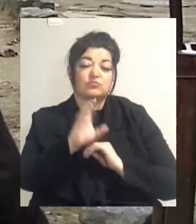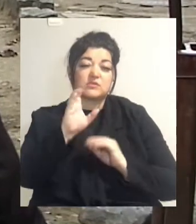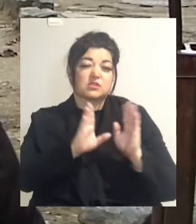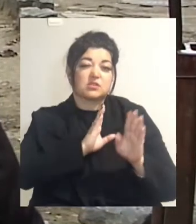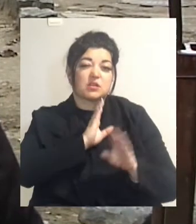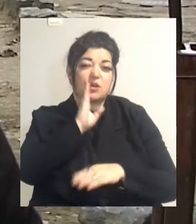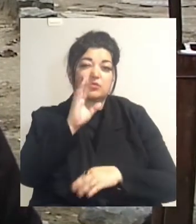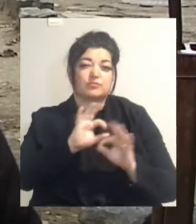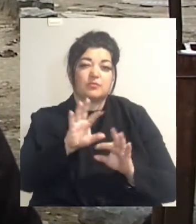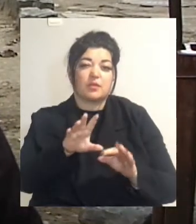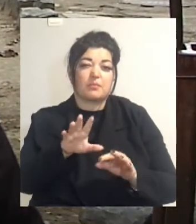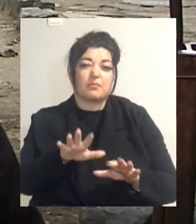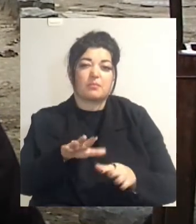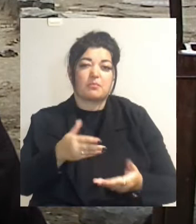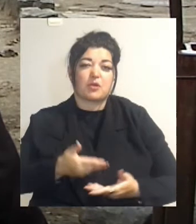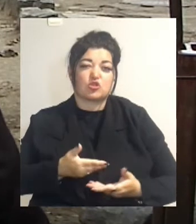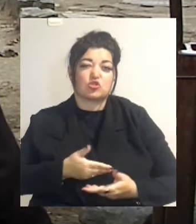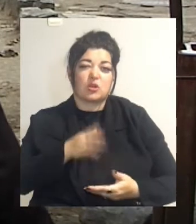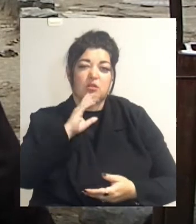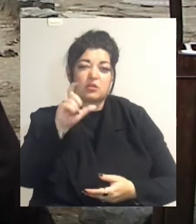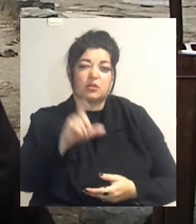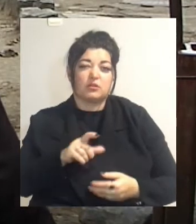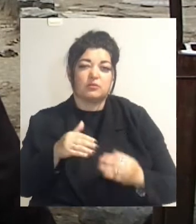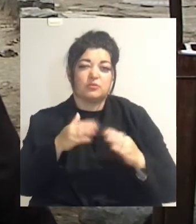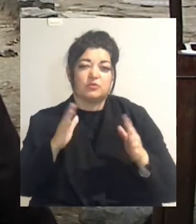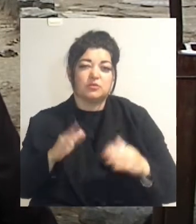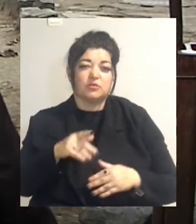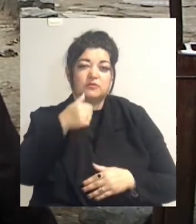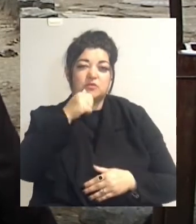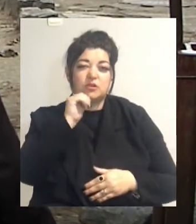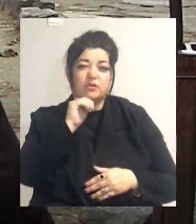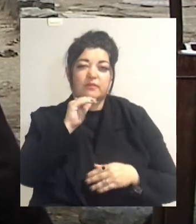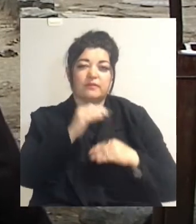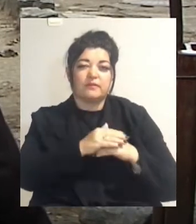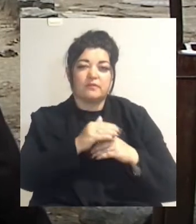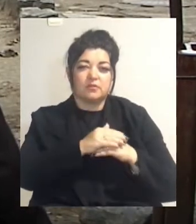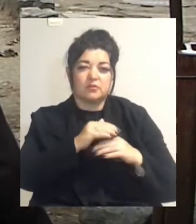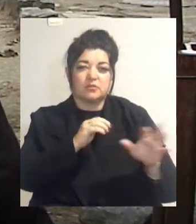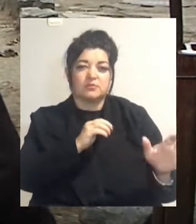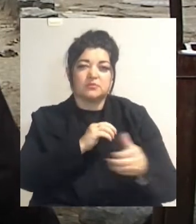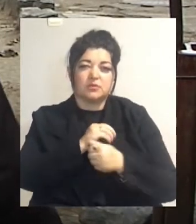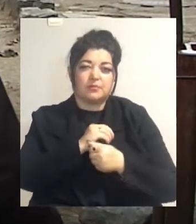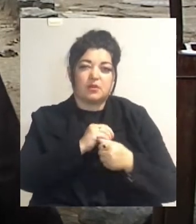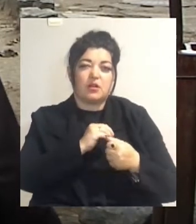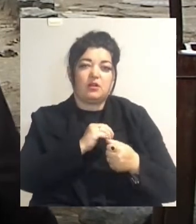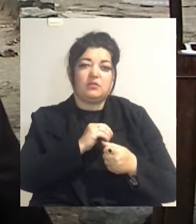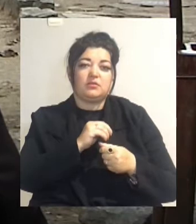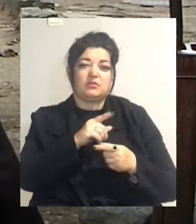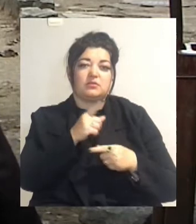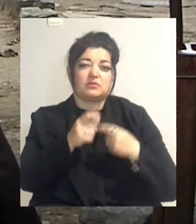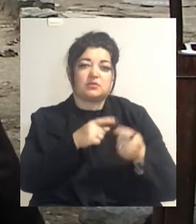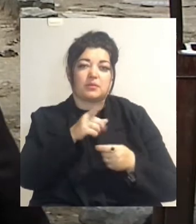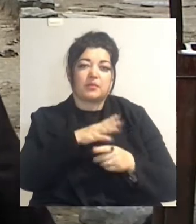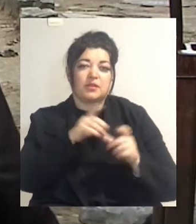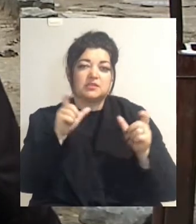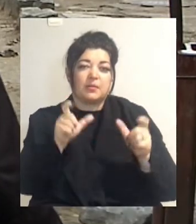Людмила Лисікова. Приїхали ребята. Вчора вечером забрали пожилую женщину, которая там була заблокирована,